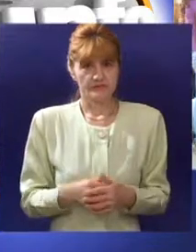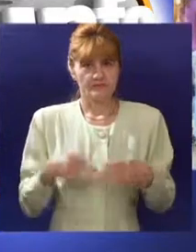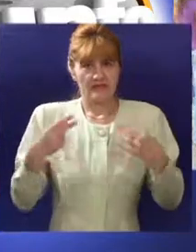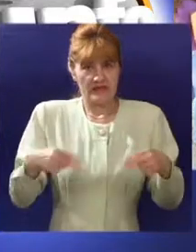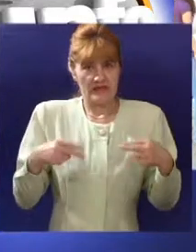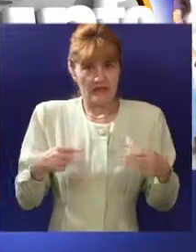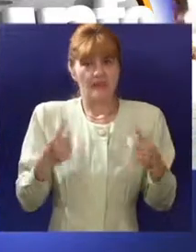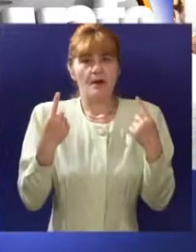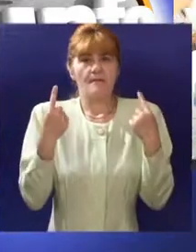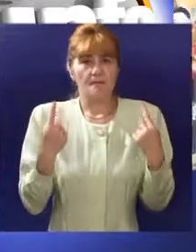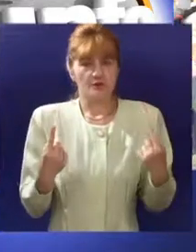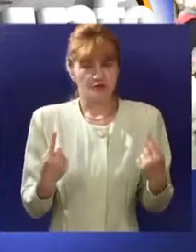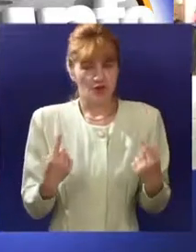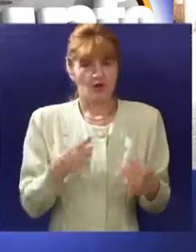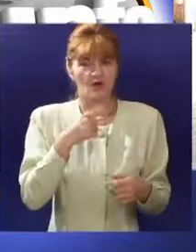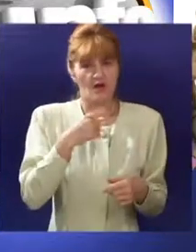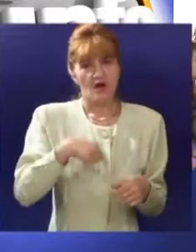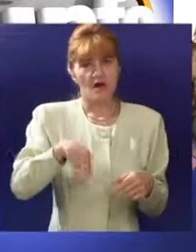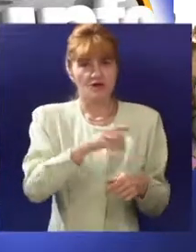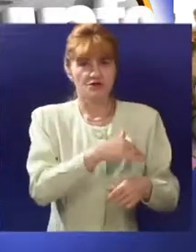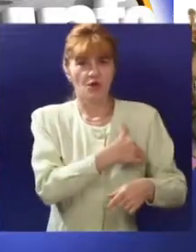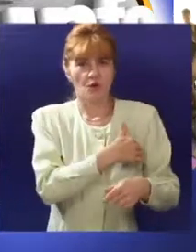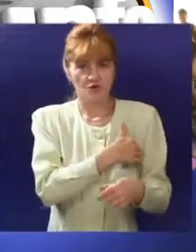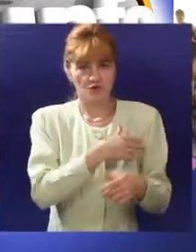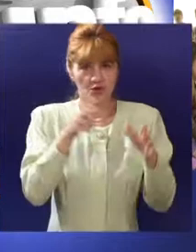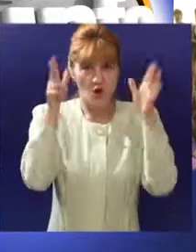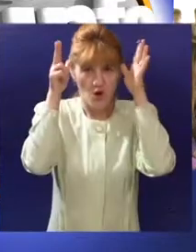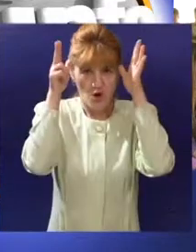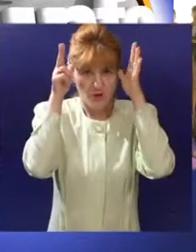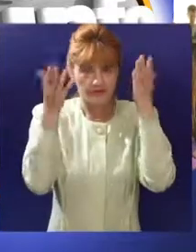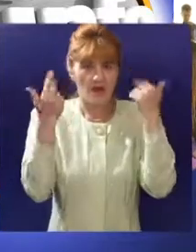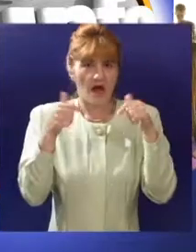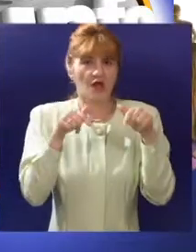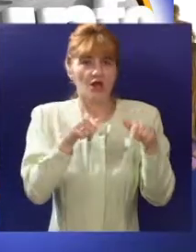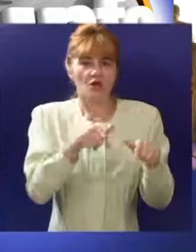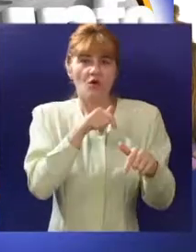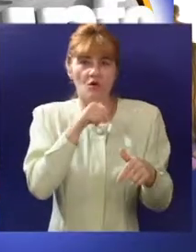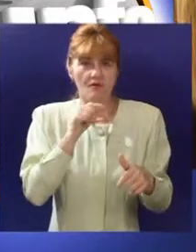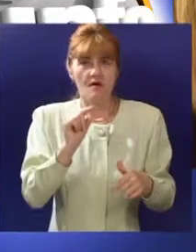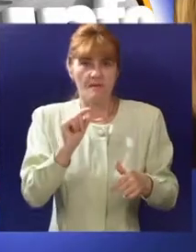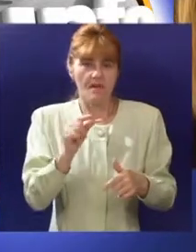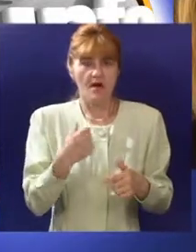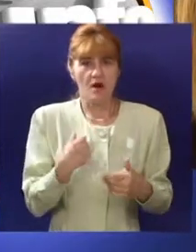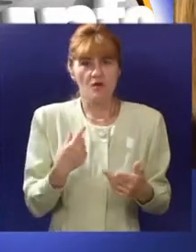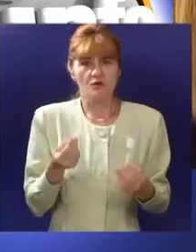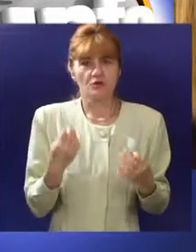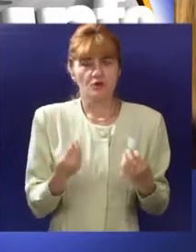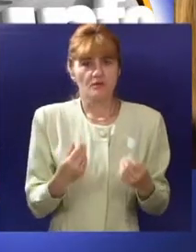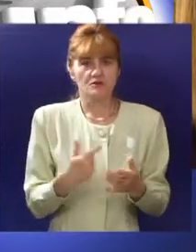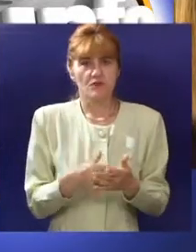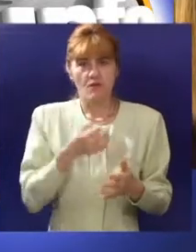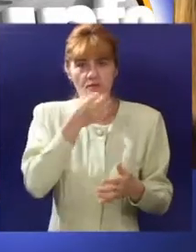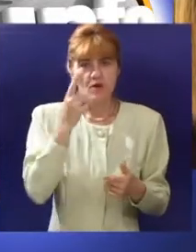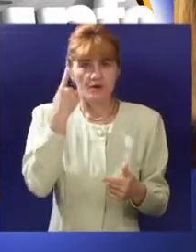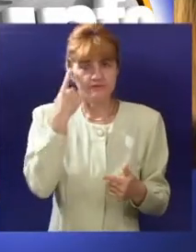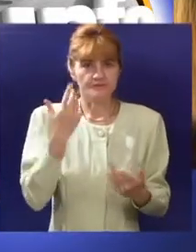Trema od završnjog ispita postoji, što su potvrdili i neki od učenika osmih razreda, ali kažu da je to ona pozitivna trema koja ih postiče da